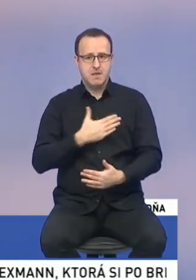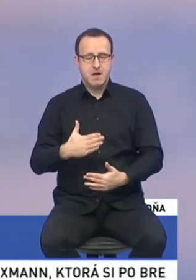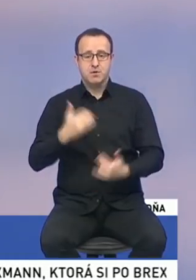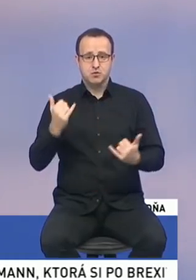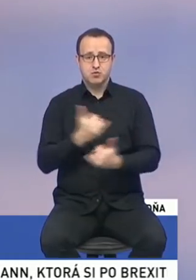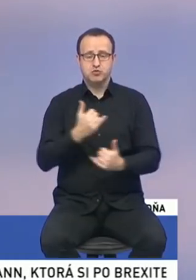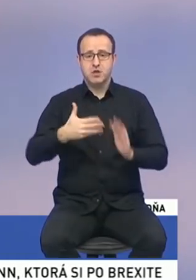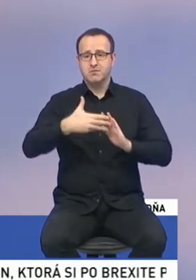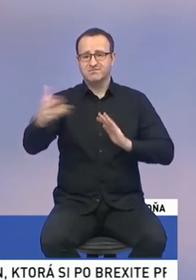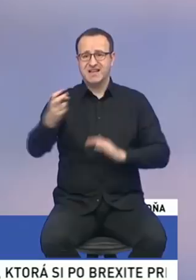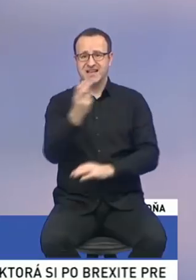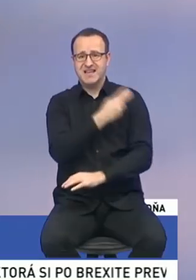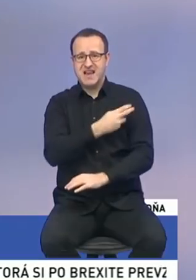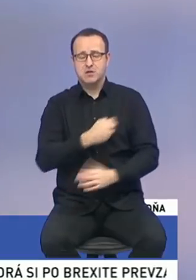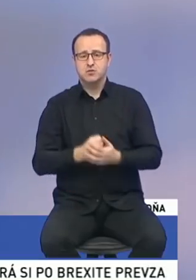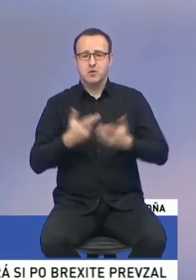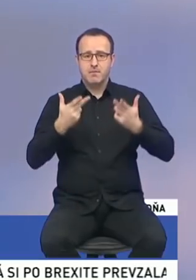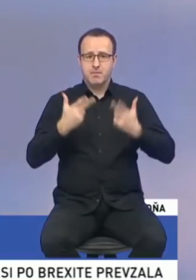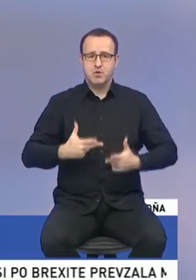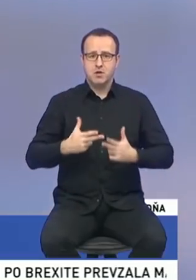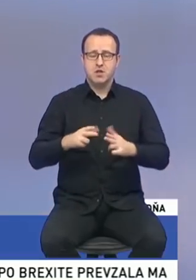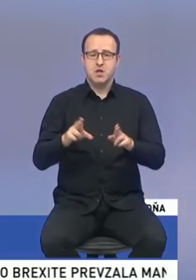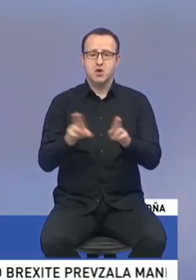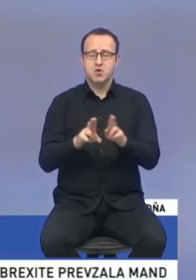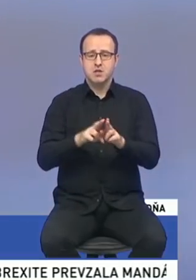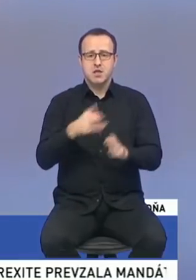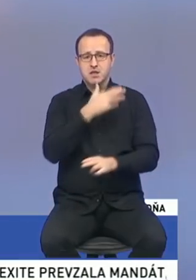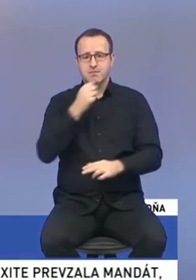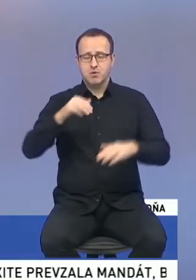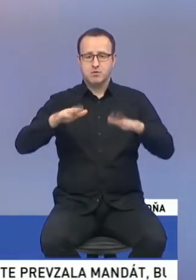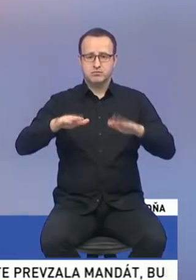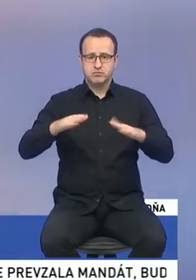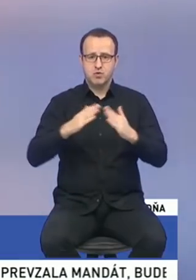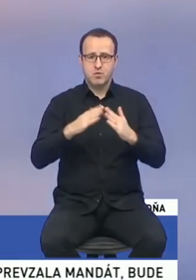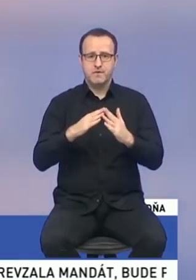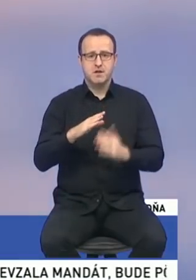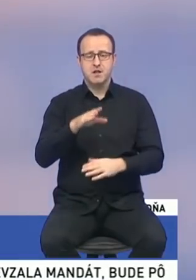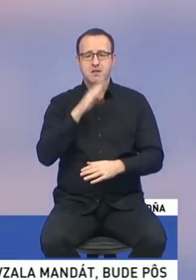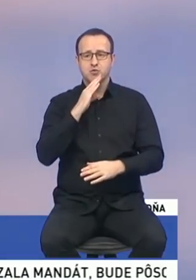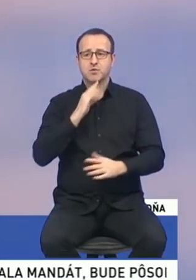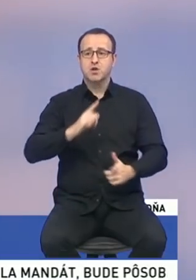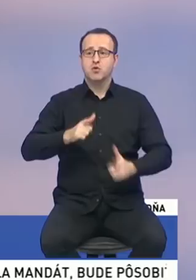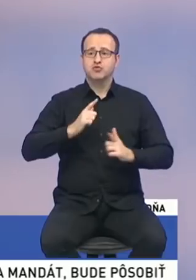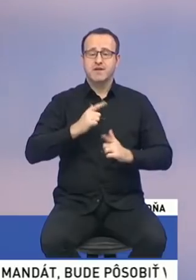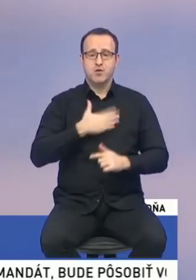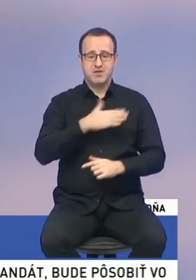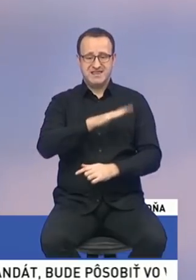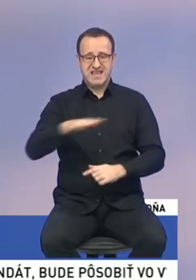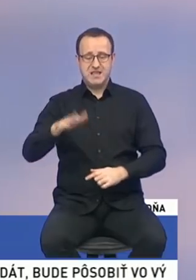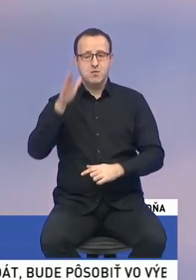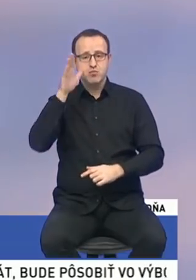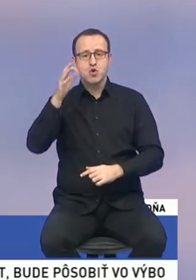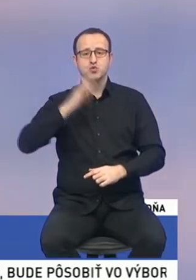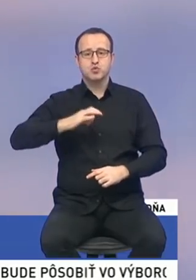ďalšiu generáciu pokojný a rodinné teplodomova, tak nemôžeme očakávať od našich detí, že sa budú slušne